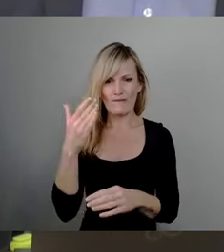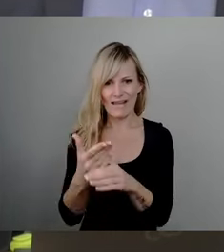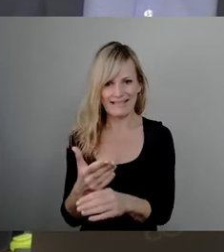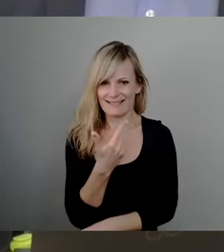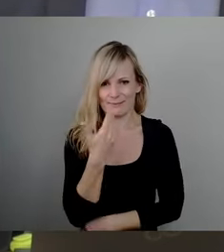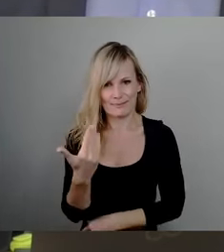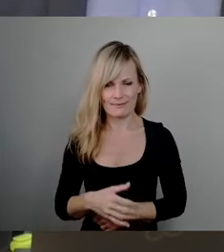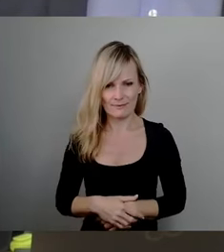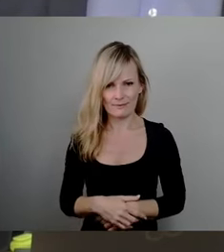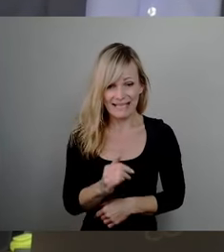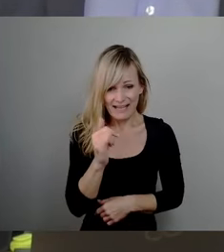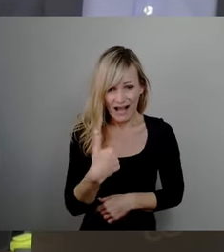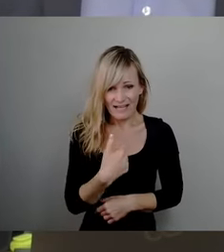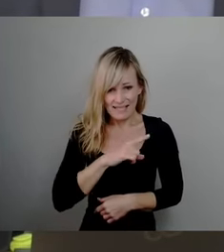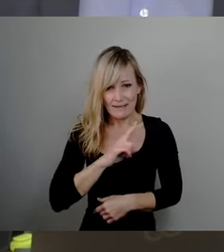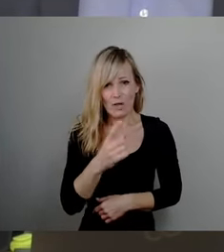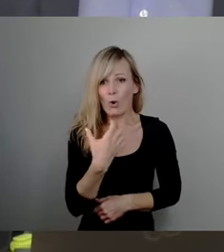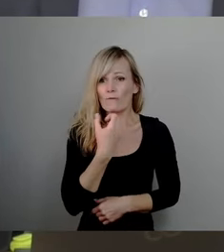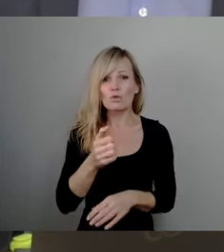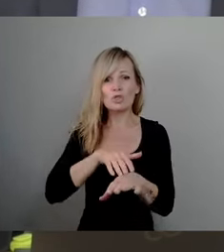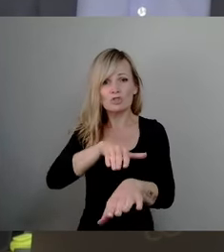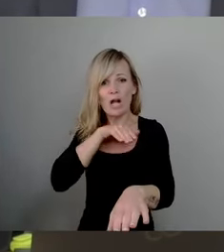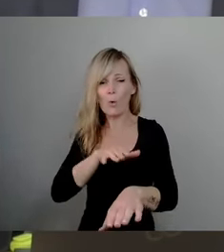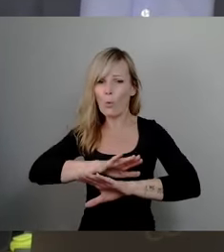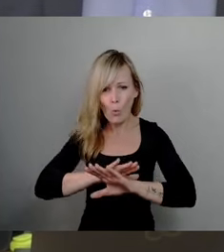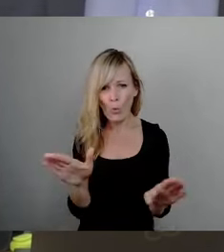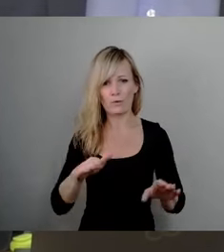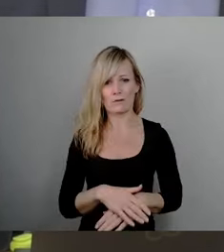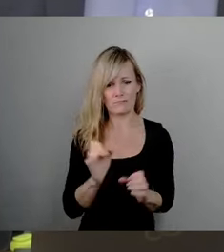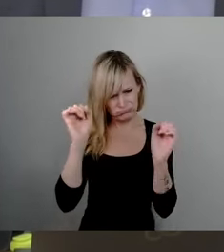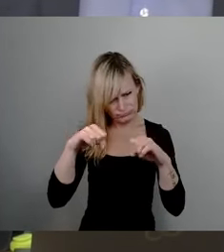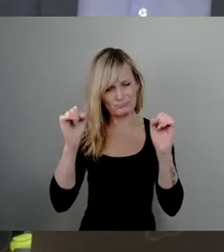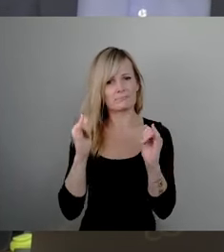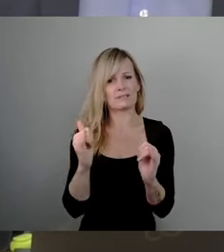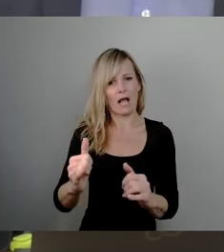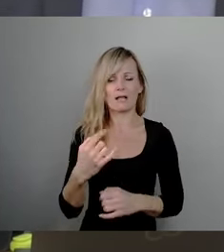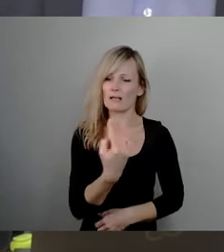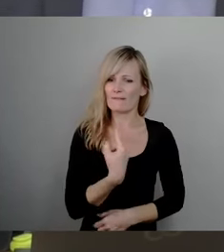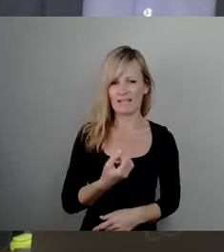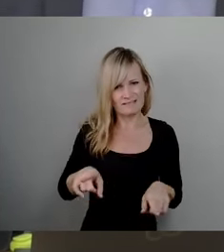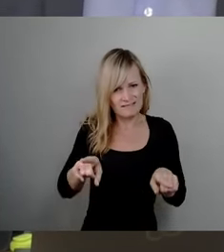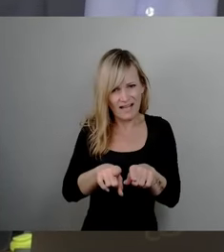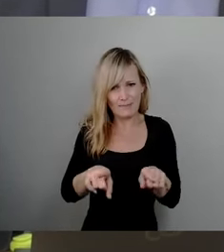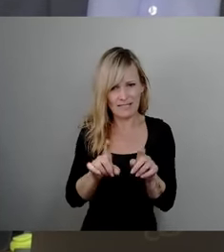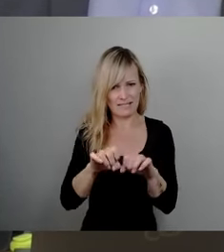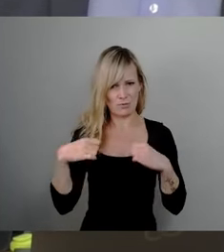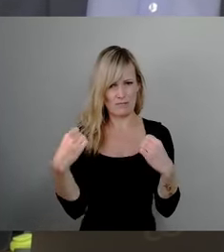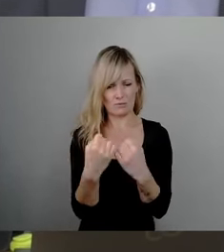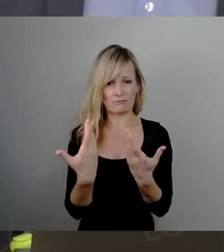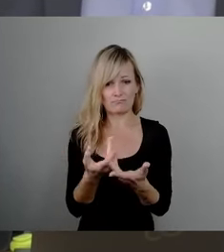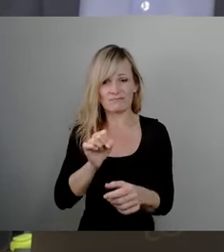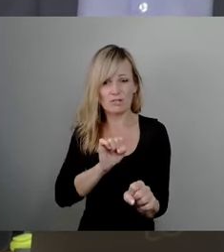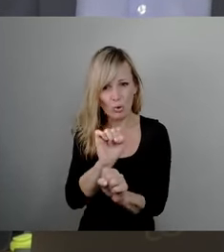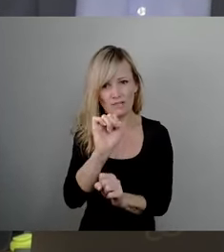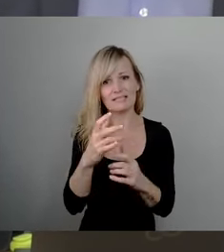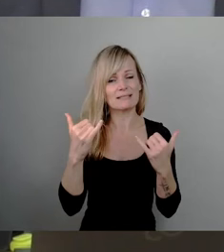wir diese Stauerscheinung nicht haben. Völlig d'accord. Da sind wir alle miteinander in dem Boot sitzen. Ändert aber nicht an der Thematik, dass hier wirklich mit Nachdruck